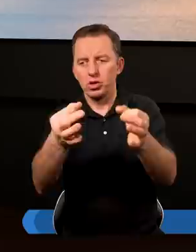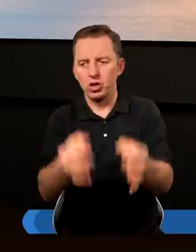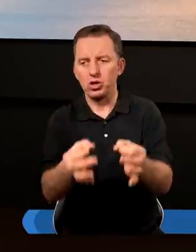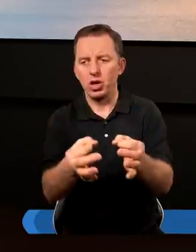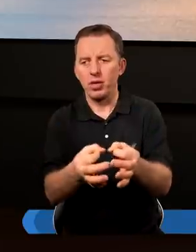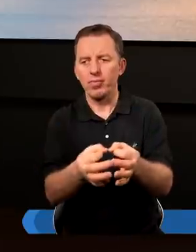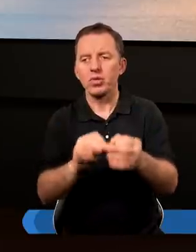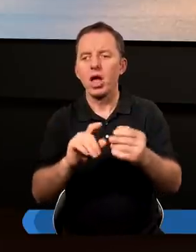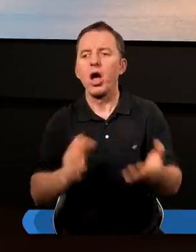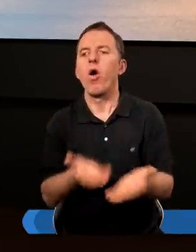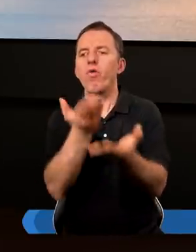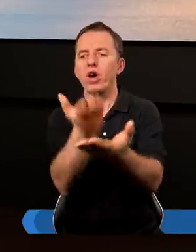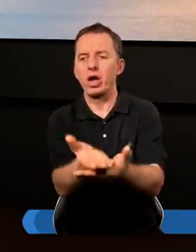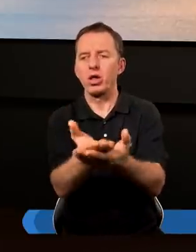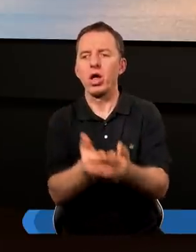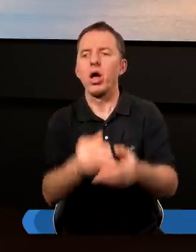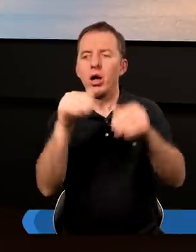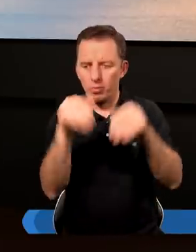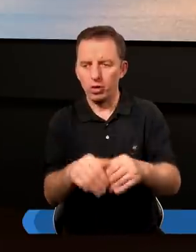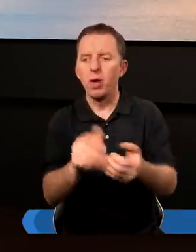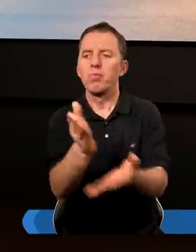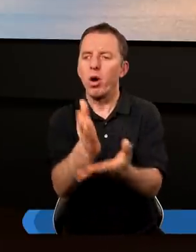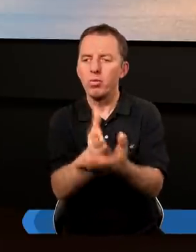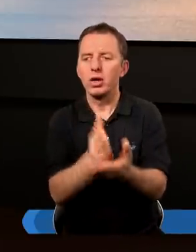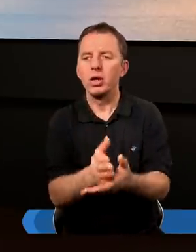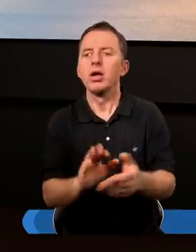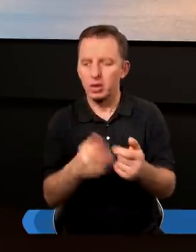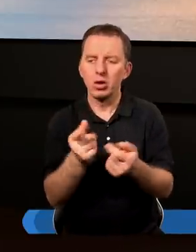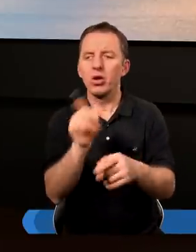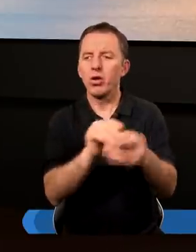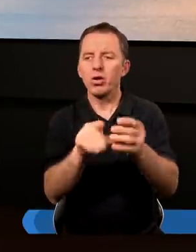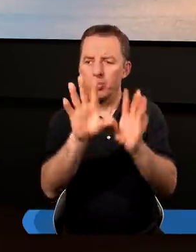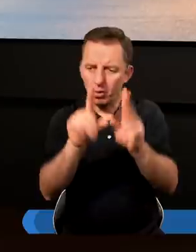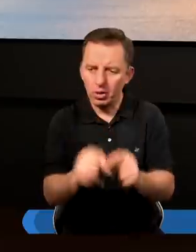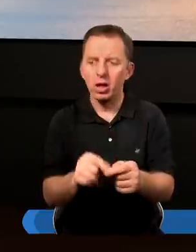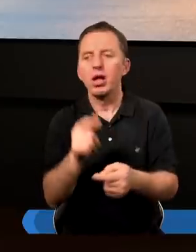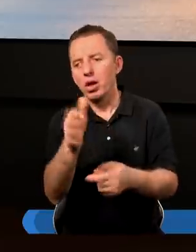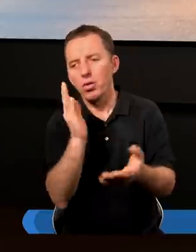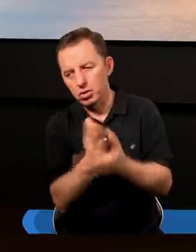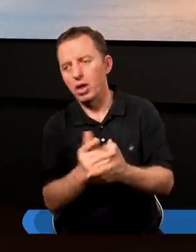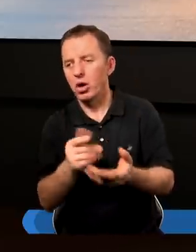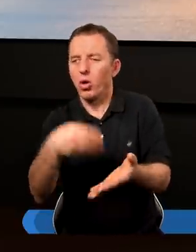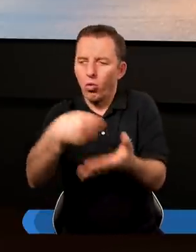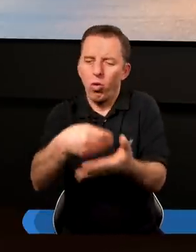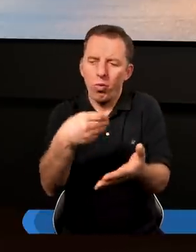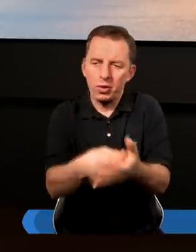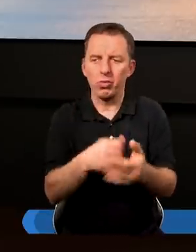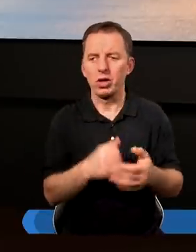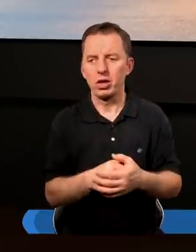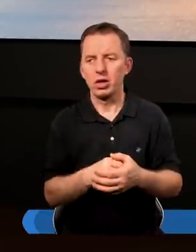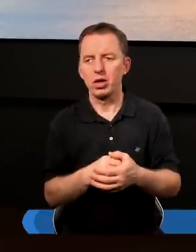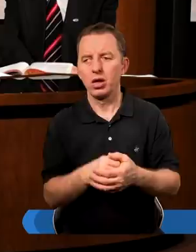dzisiaj oferodawcy mówią, pomożemy Ci, skredytujemy, byleś tylko nabył.